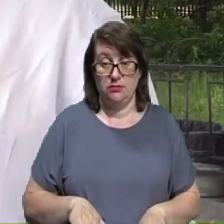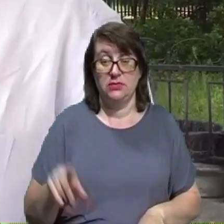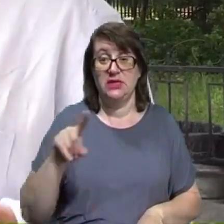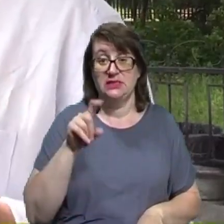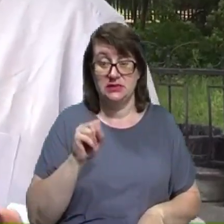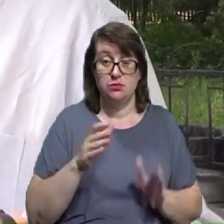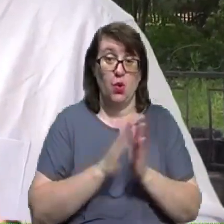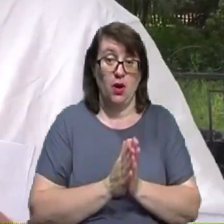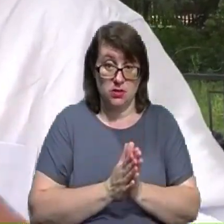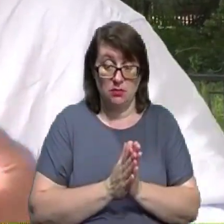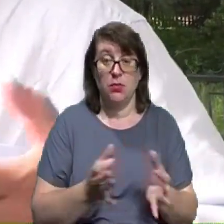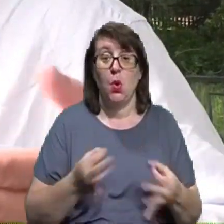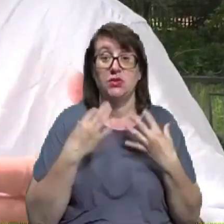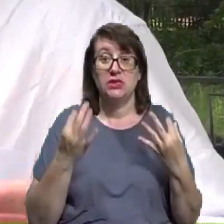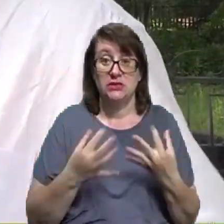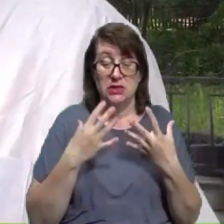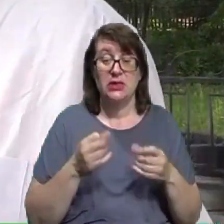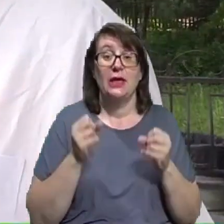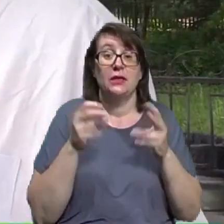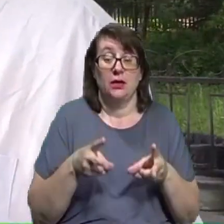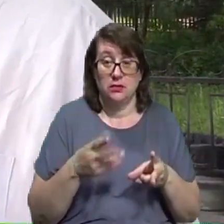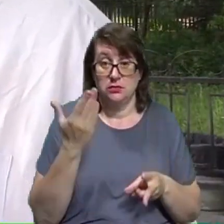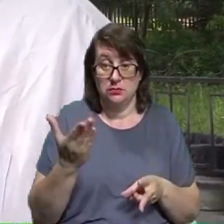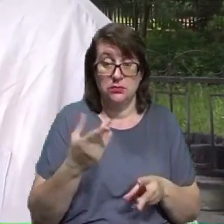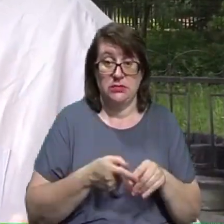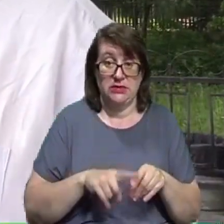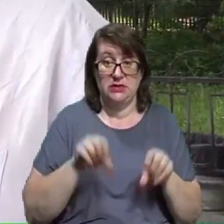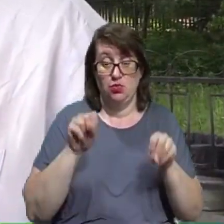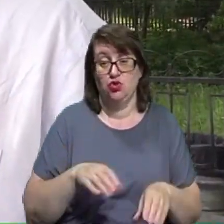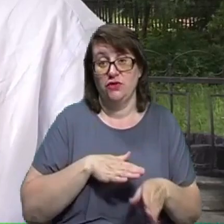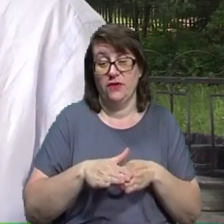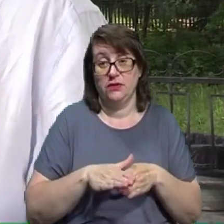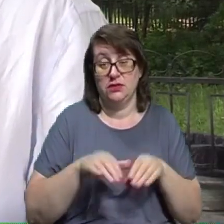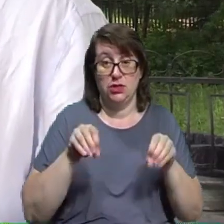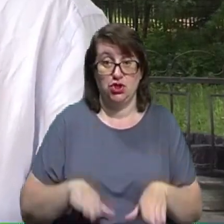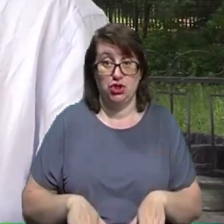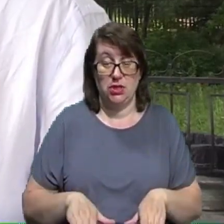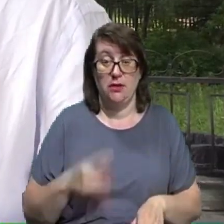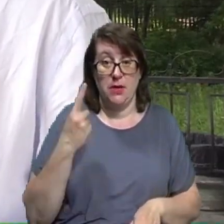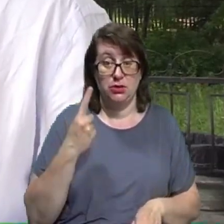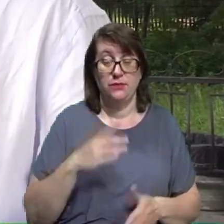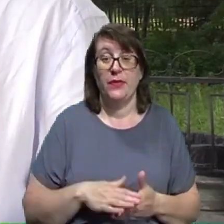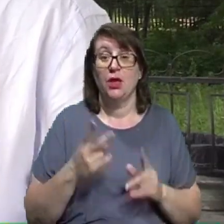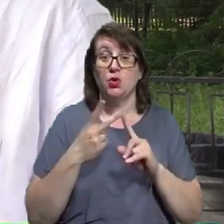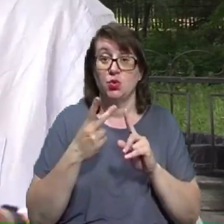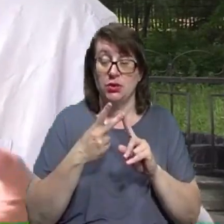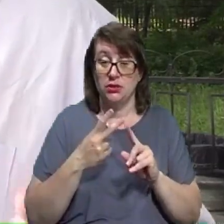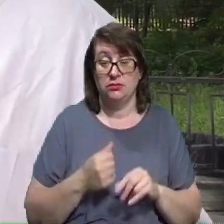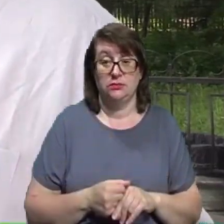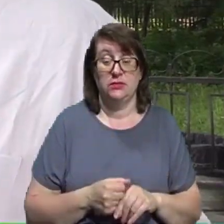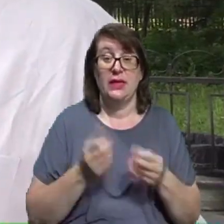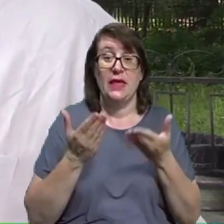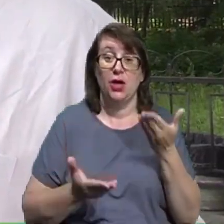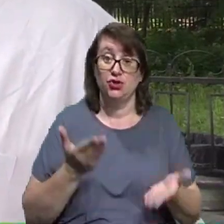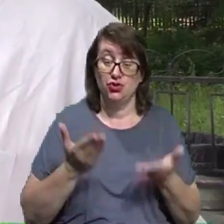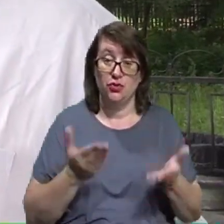роз'яснити, яким чином його можна виконати. Це перший момент. І другий момент – якщо військовий